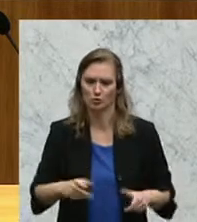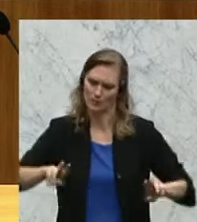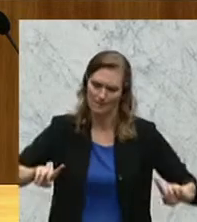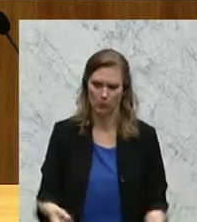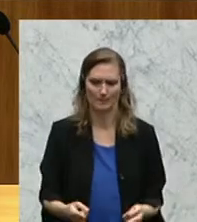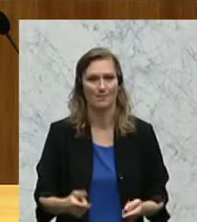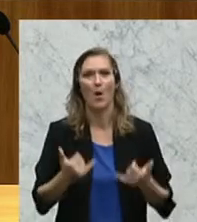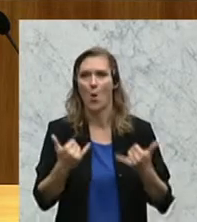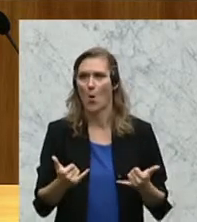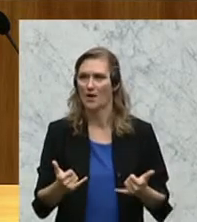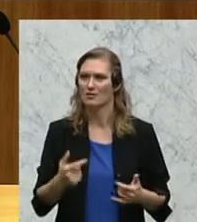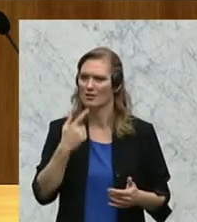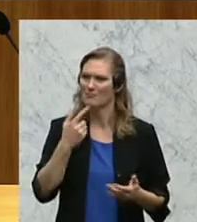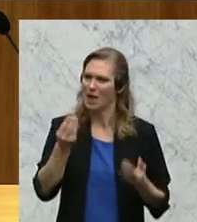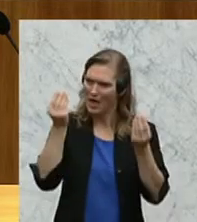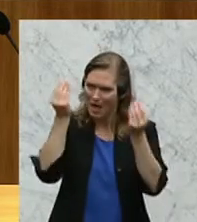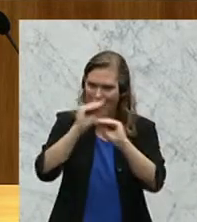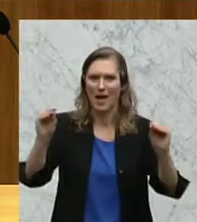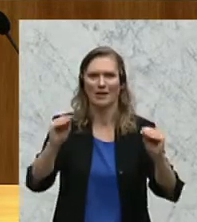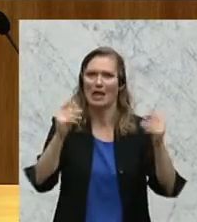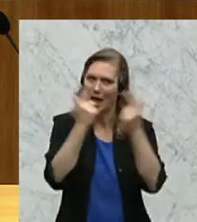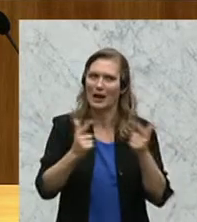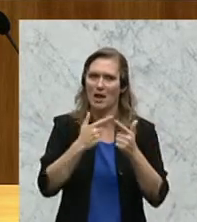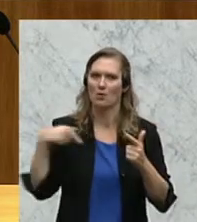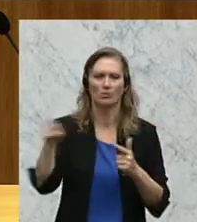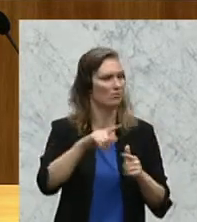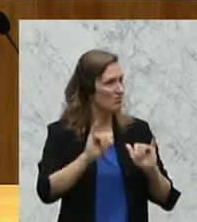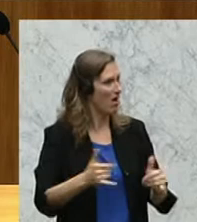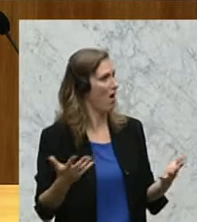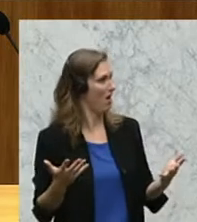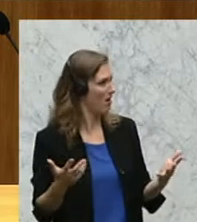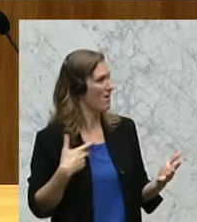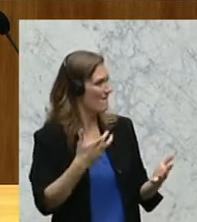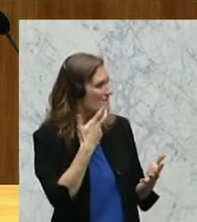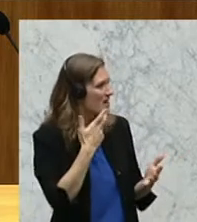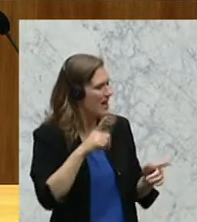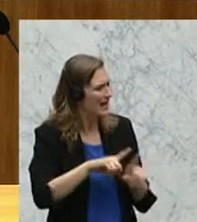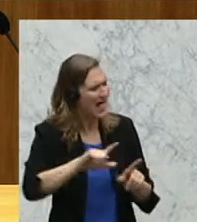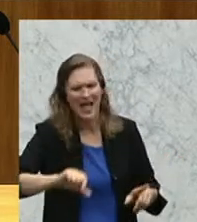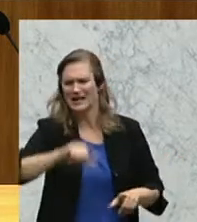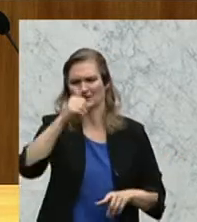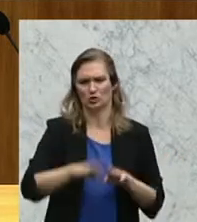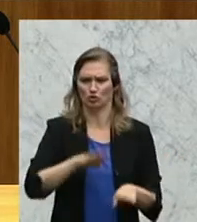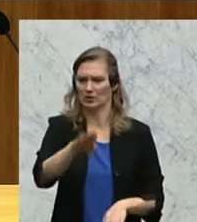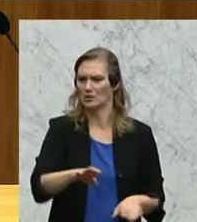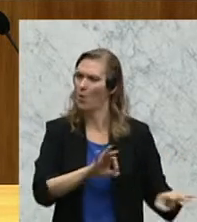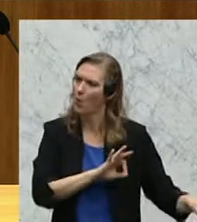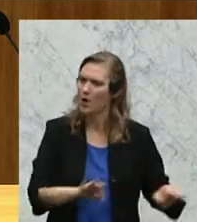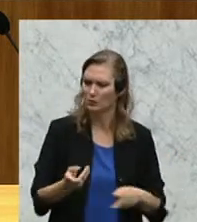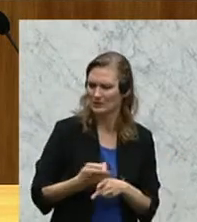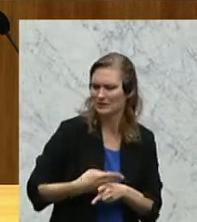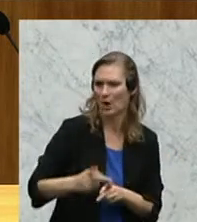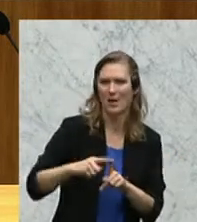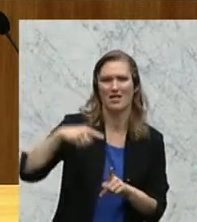Heute hier eine Ehrenerklärung abzugeben, dass wir das gleich als ersten Schritt am Beginn der nächsten